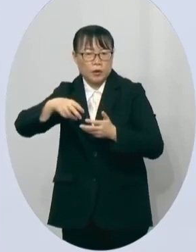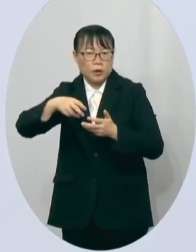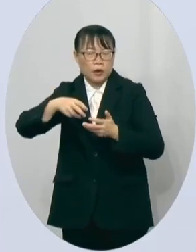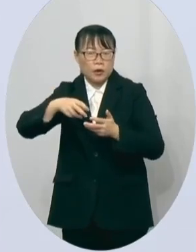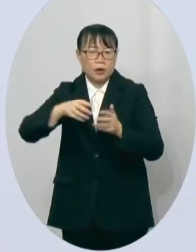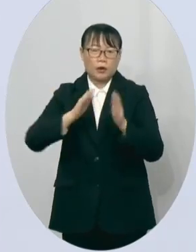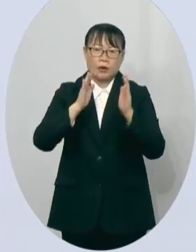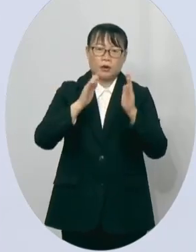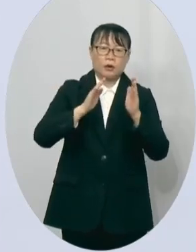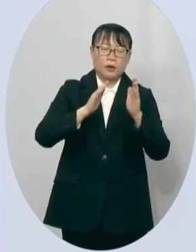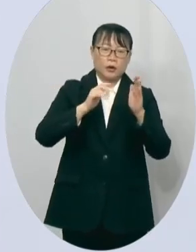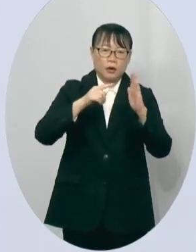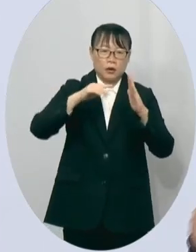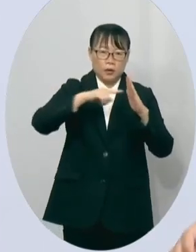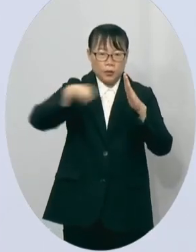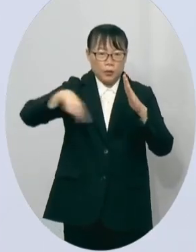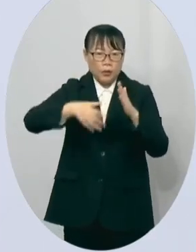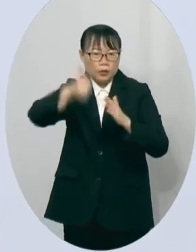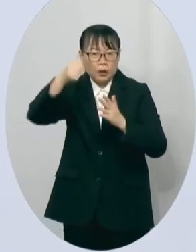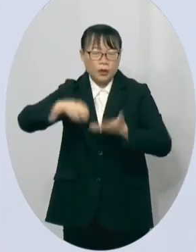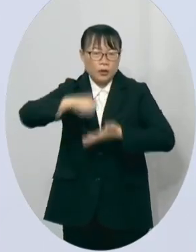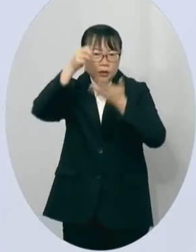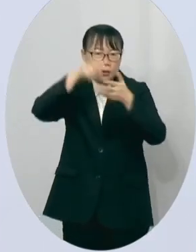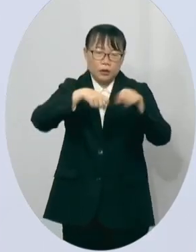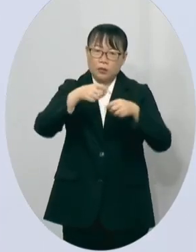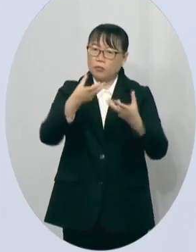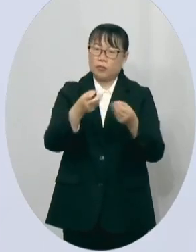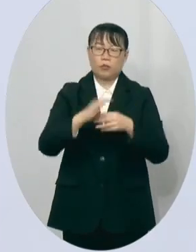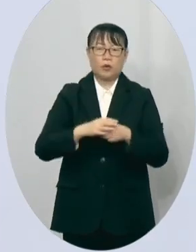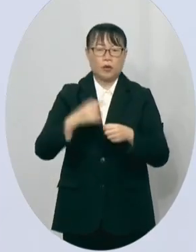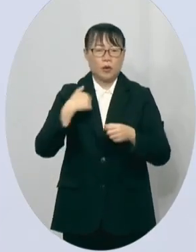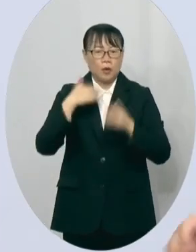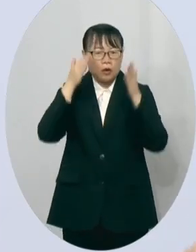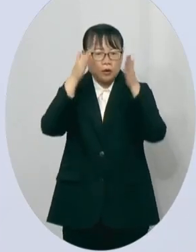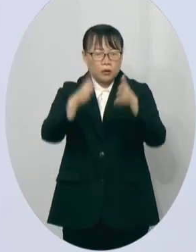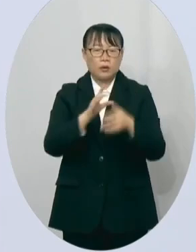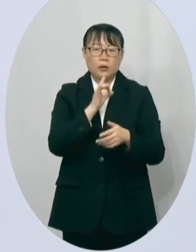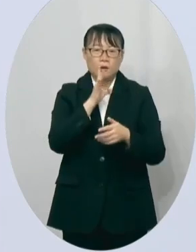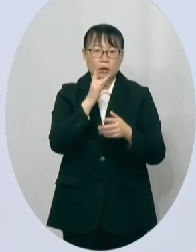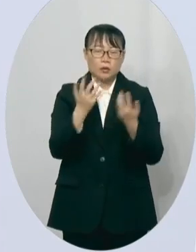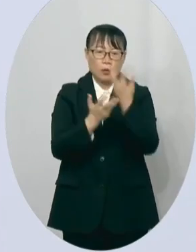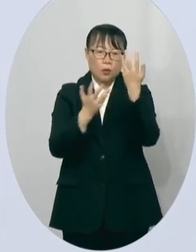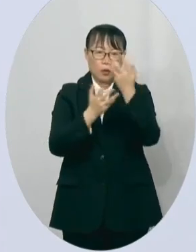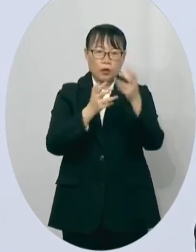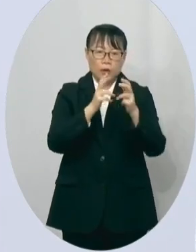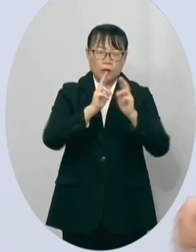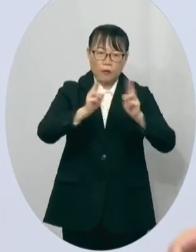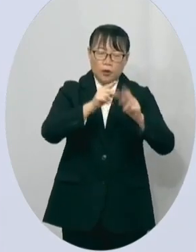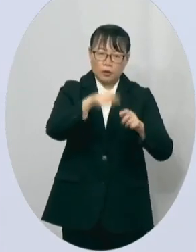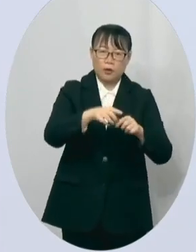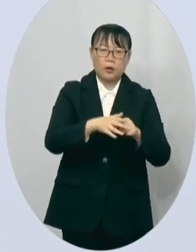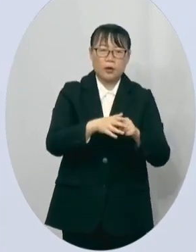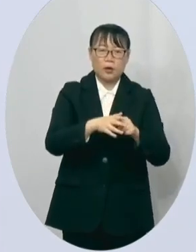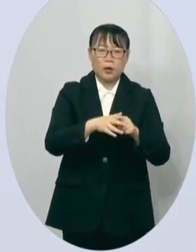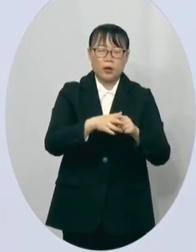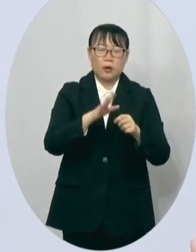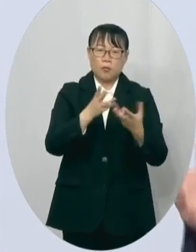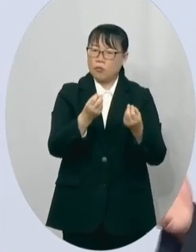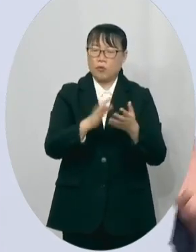提案的我为了解决这个中火的问题我还特别去提了一个案子叫做以气换美